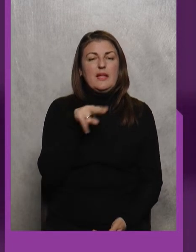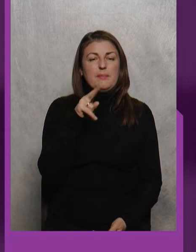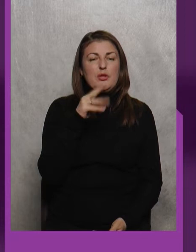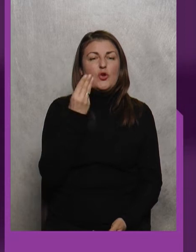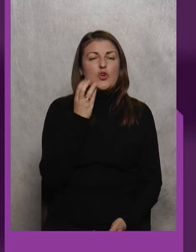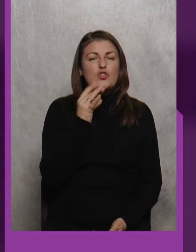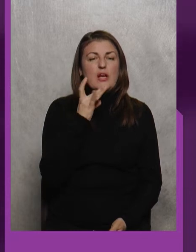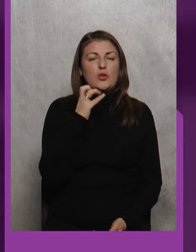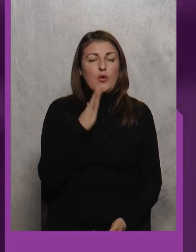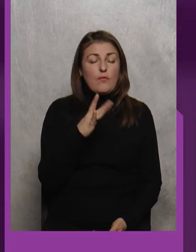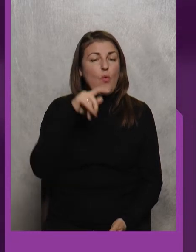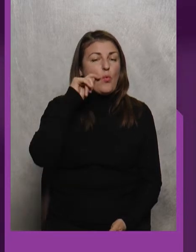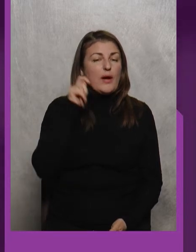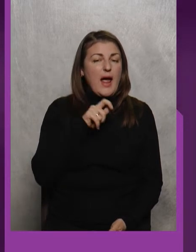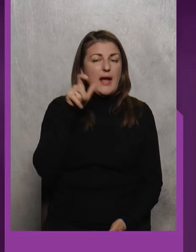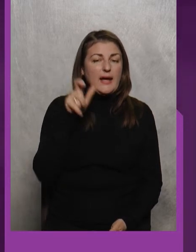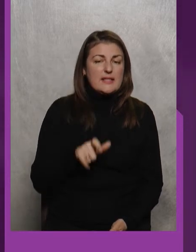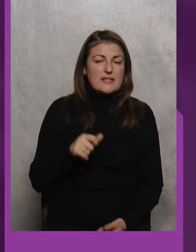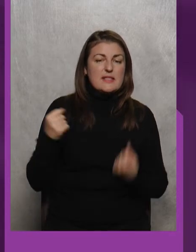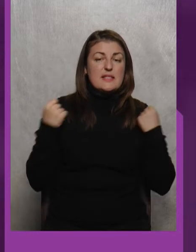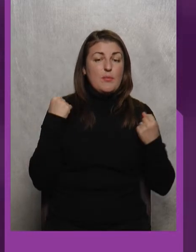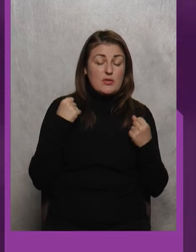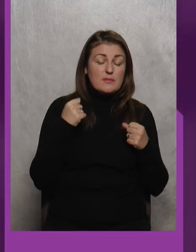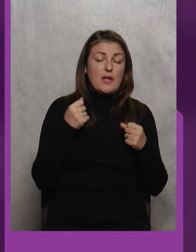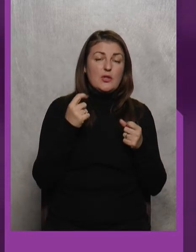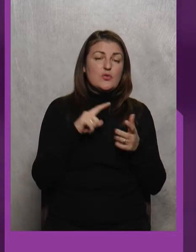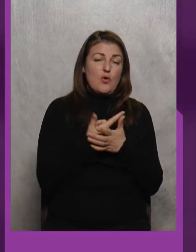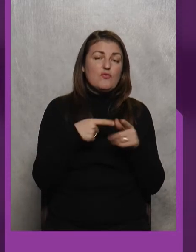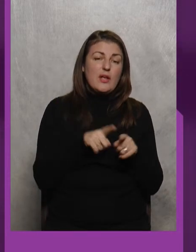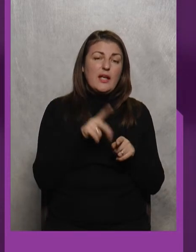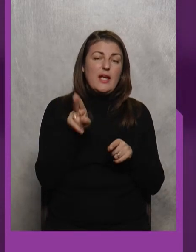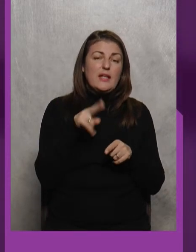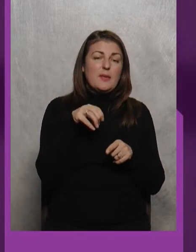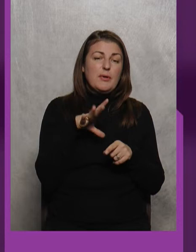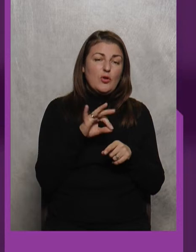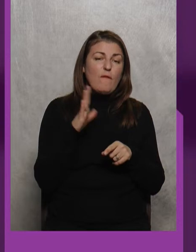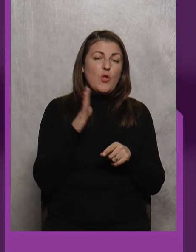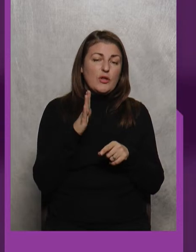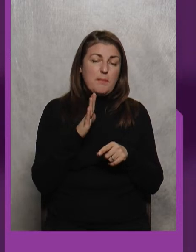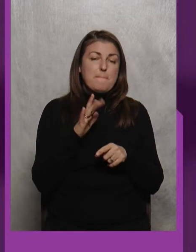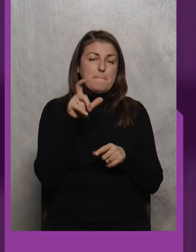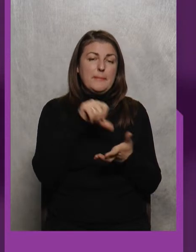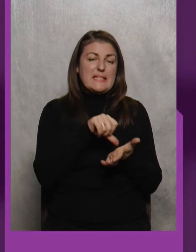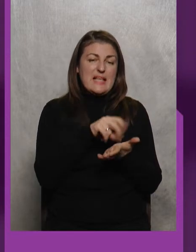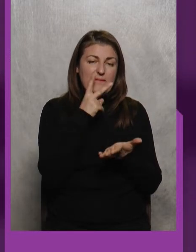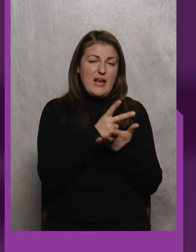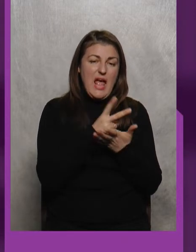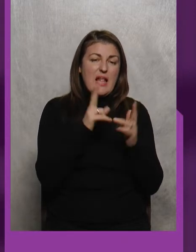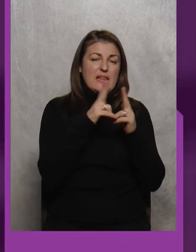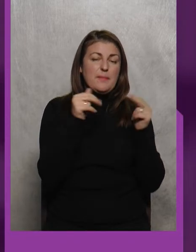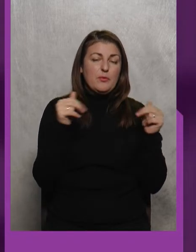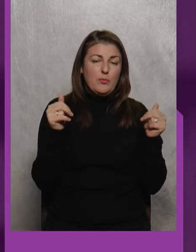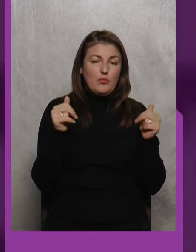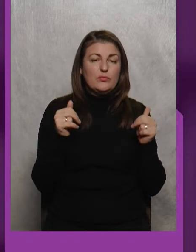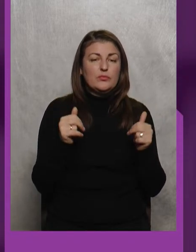Шеретов Український спортсмен І знову ж таке Дмитро Володимирович представляє Дніпропетровську